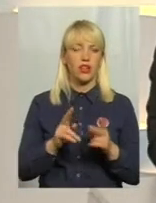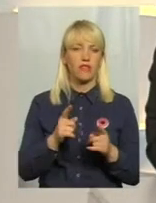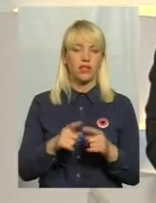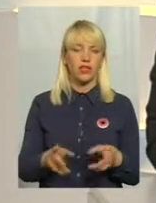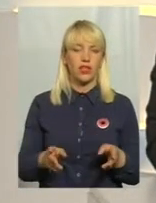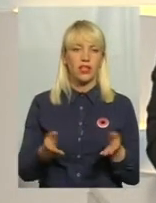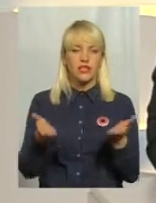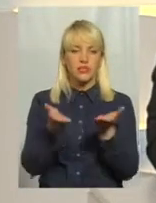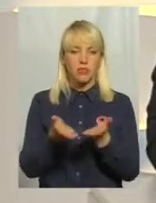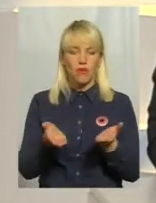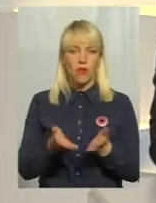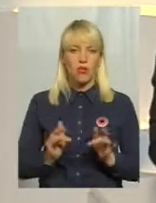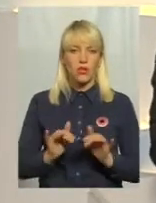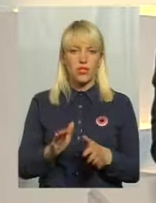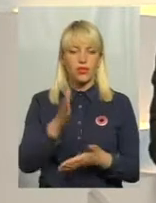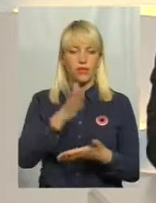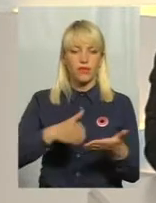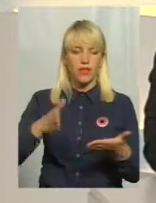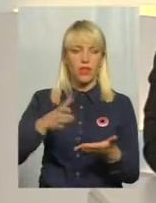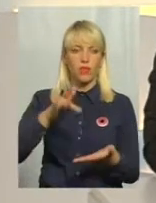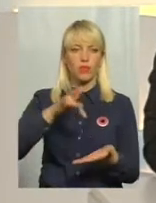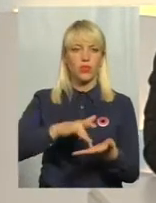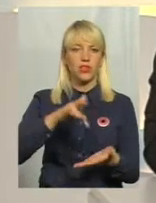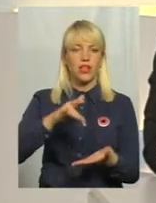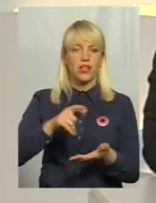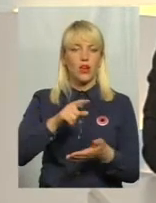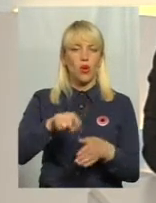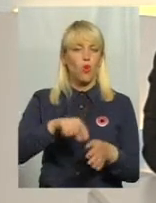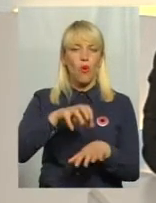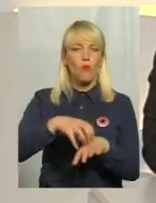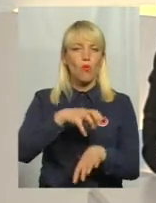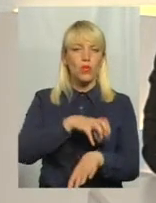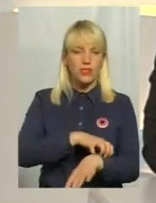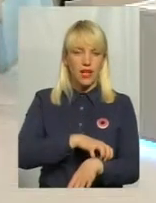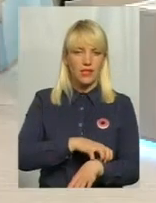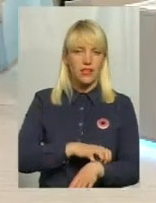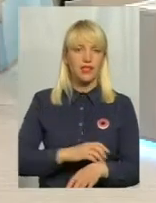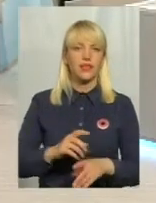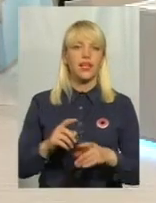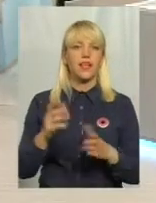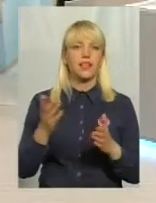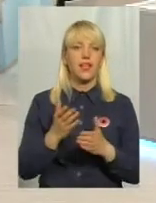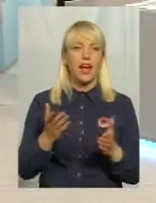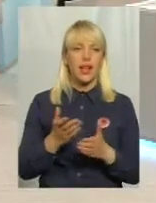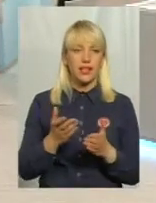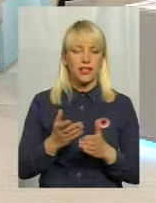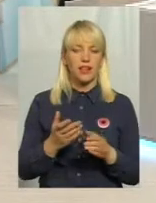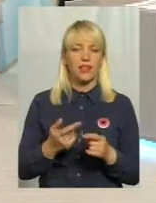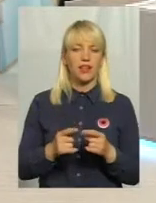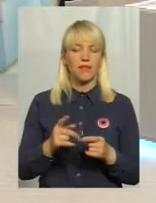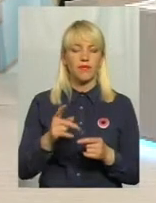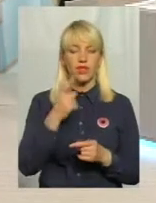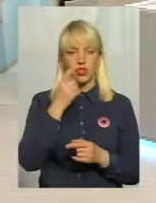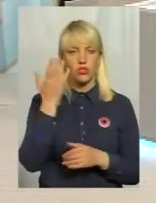декомунізації, який в нас нещодавно був на піку актуальності? Необхідно відзначити, що